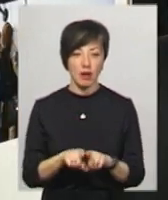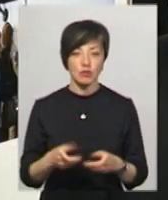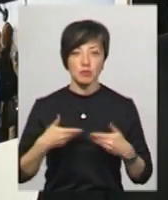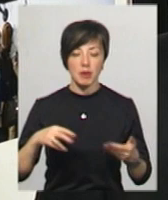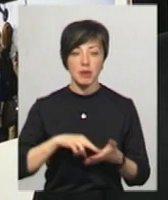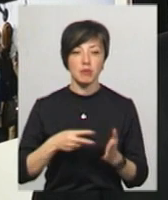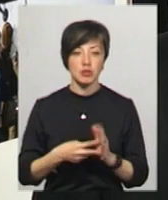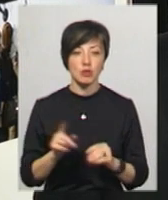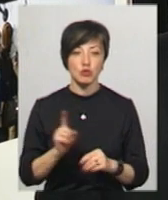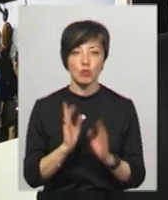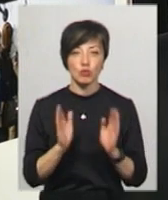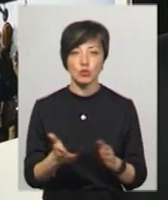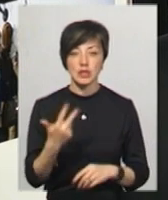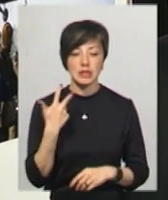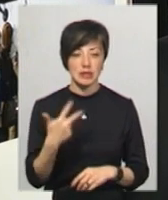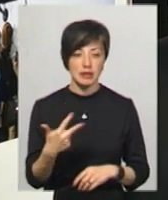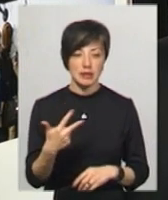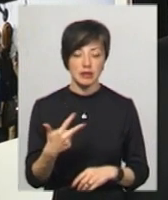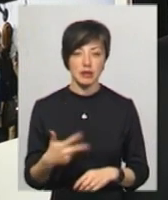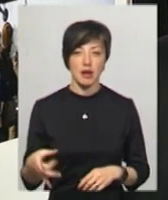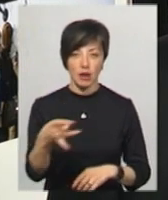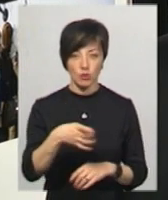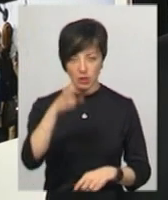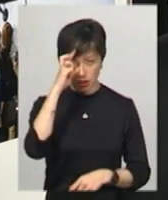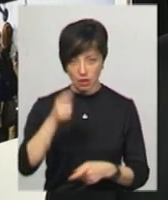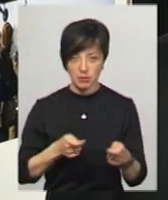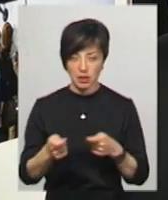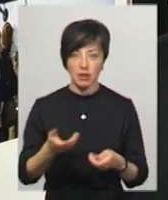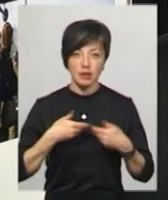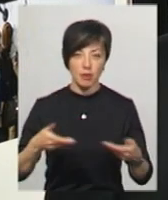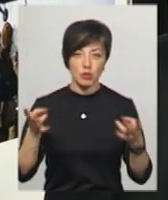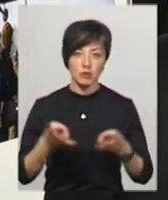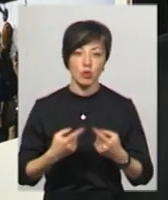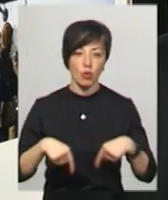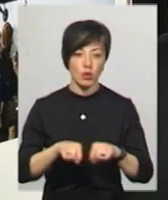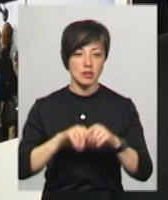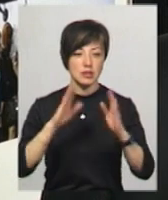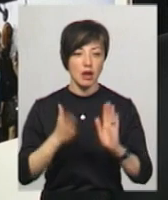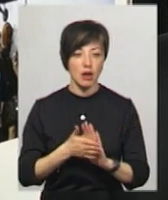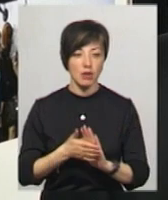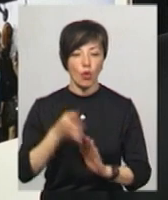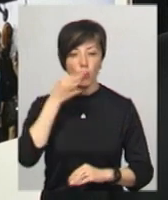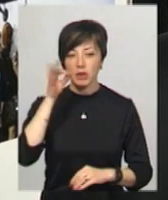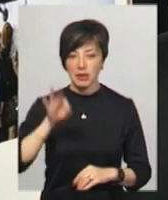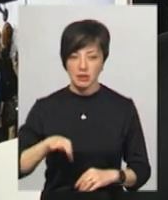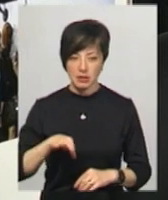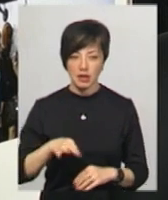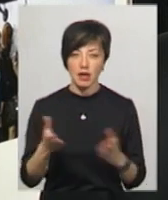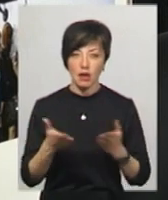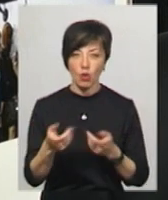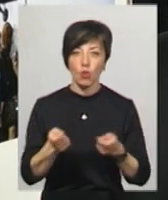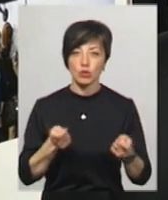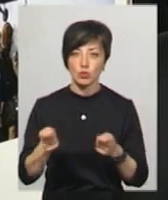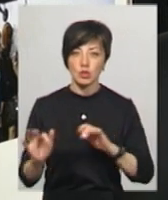передбачаємо, що будуть три районні держадміністрації, тому що нам потрібні органи загальної компетенції, які